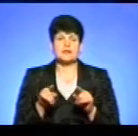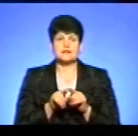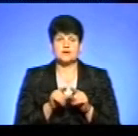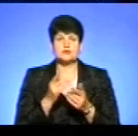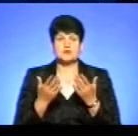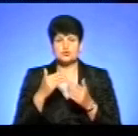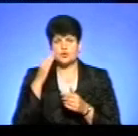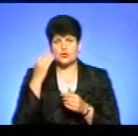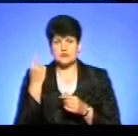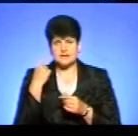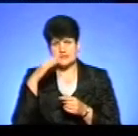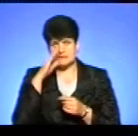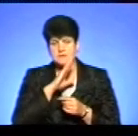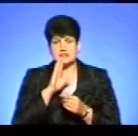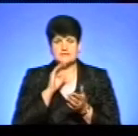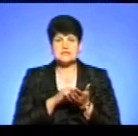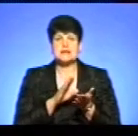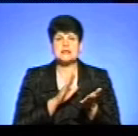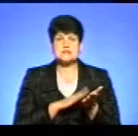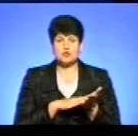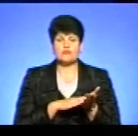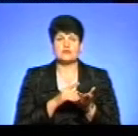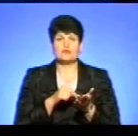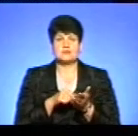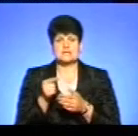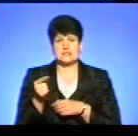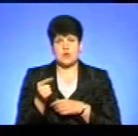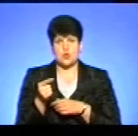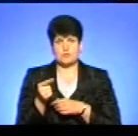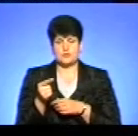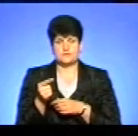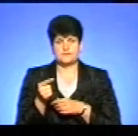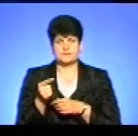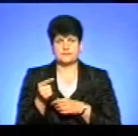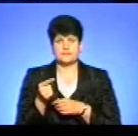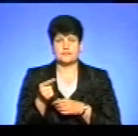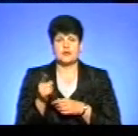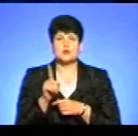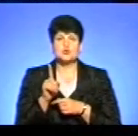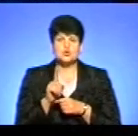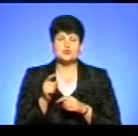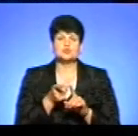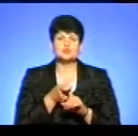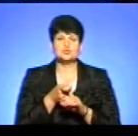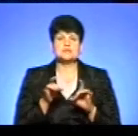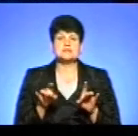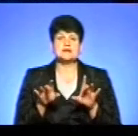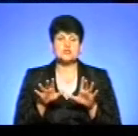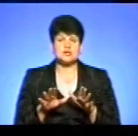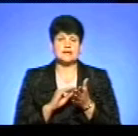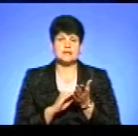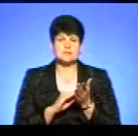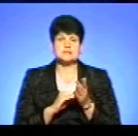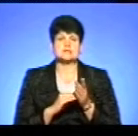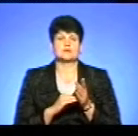один із батьків відповідно зареєстрований у місті Тернополі. Що стосується наступного рішення, яке також прописане у